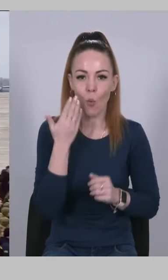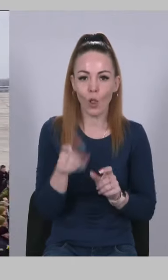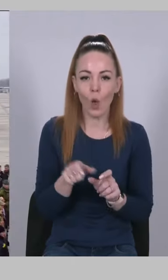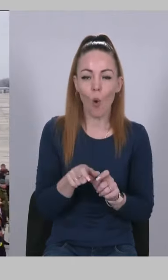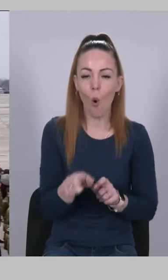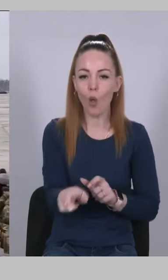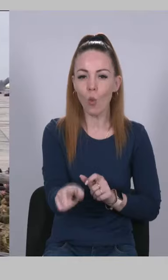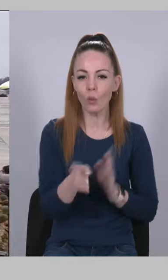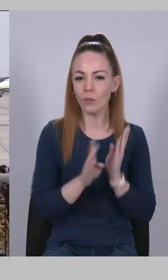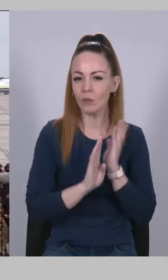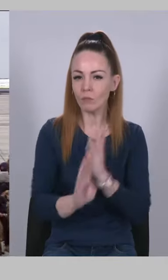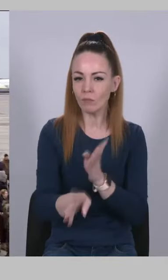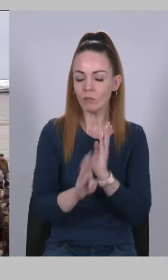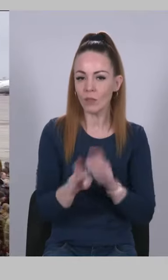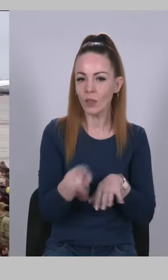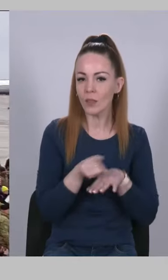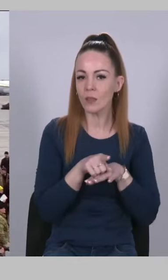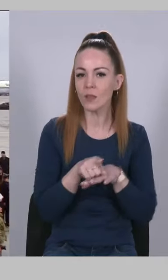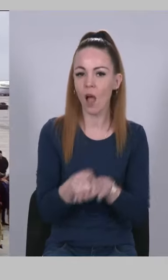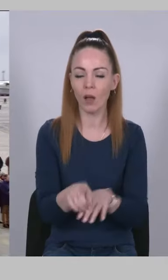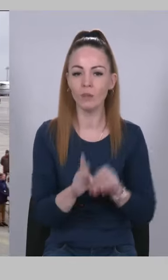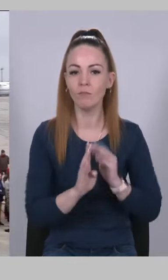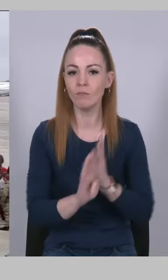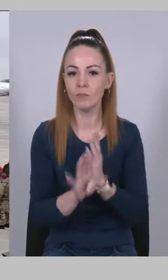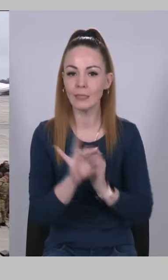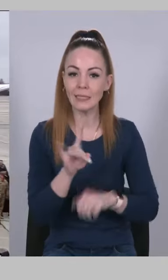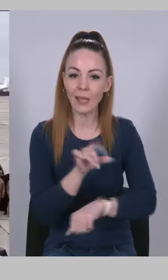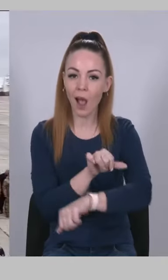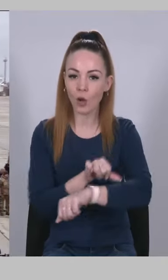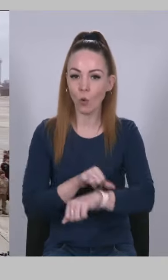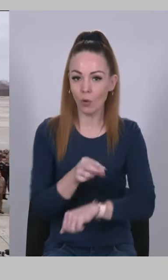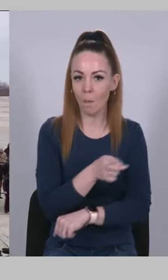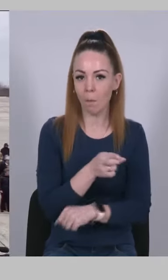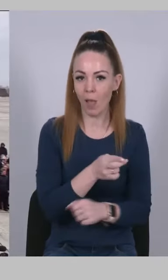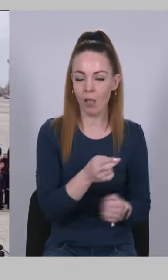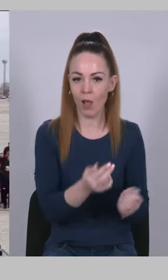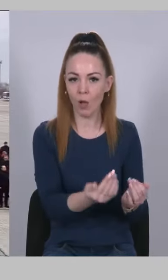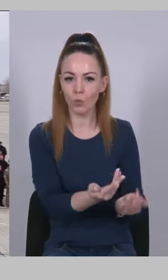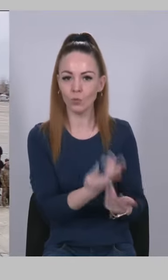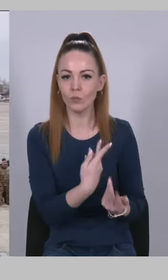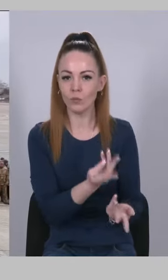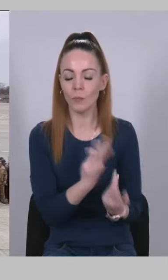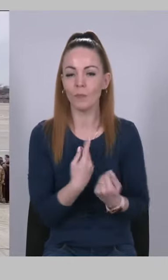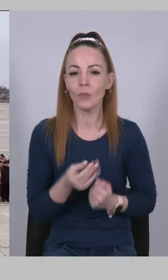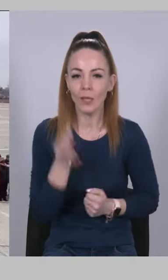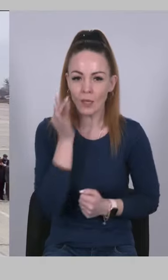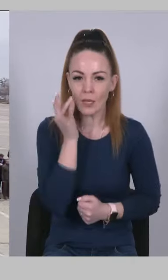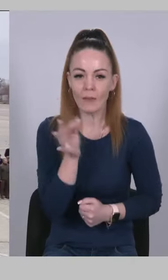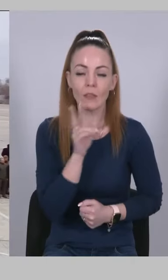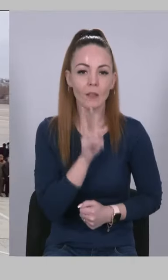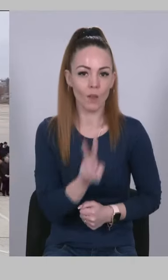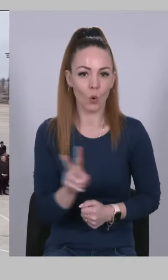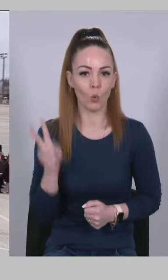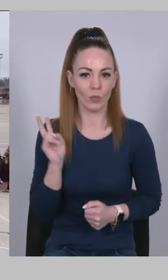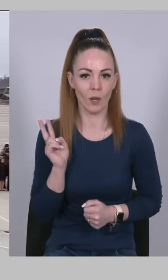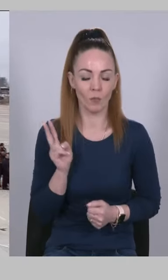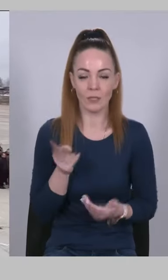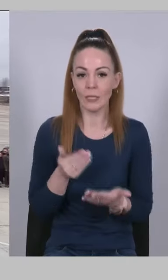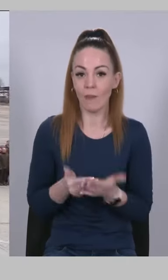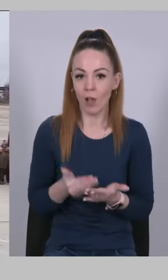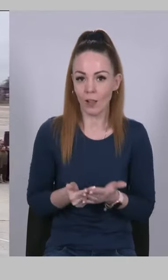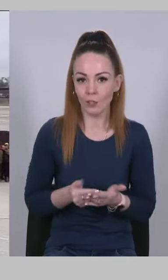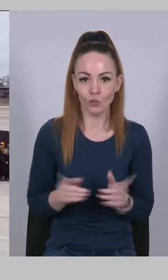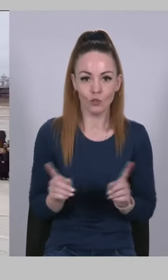танків стрімко рухалися з кордону з Білорусі. Рівно два роки тому здавалося,